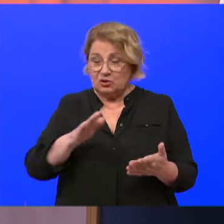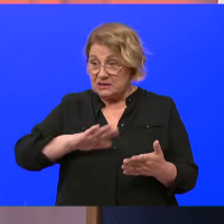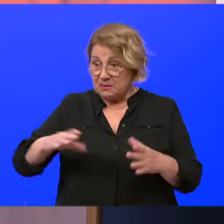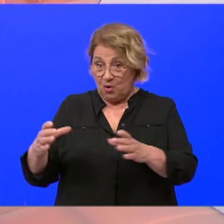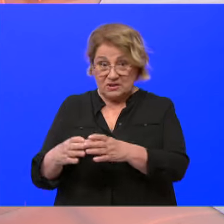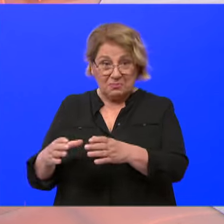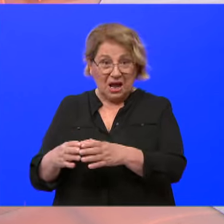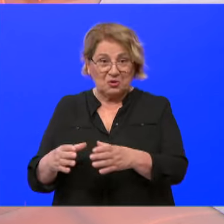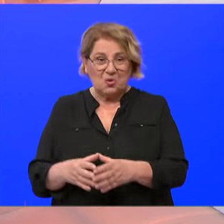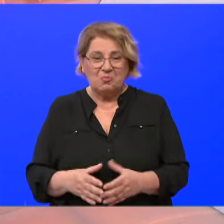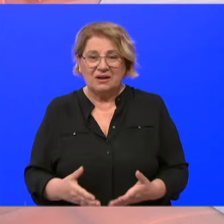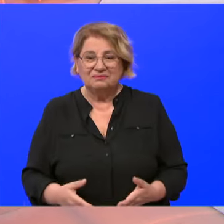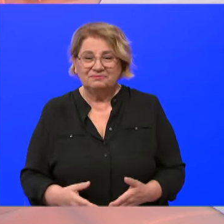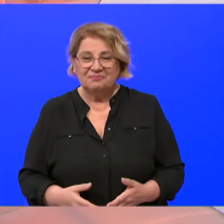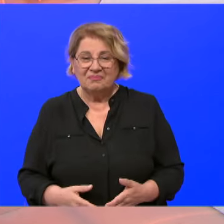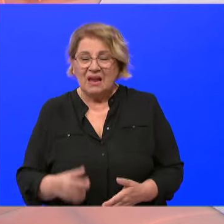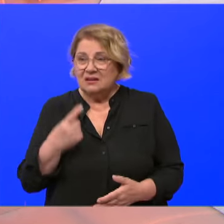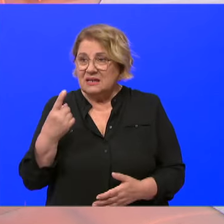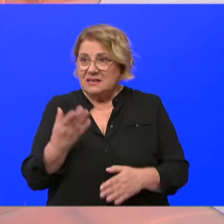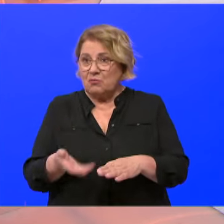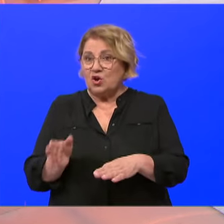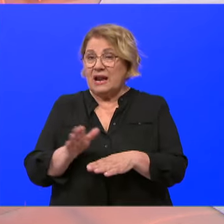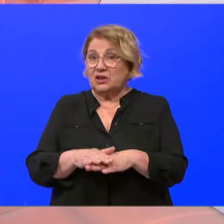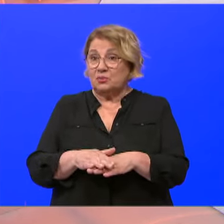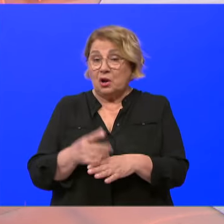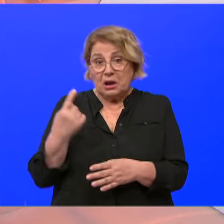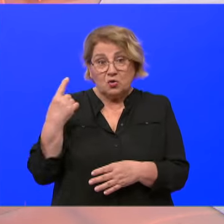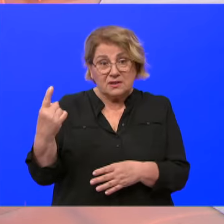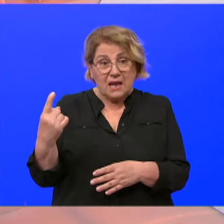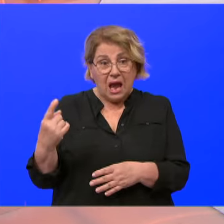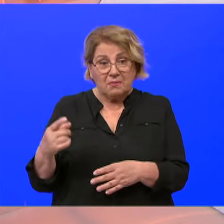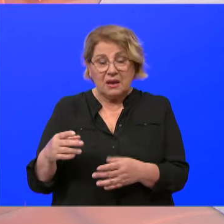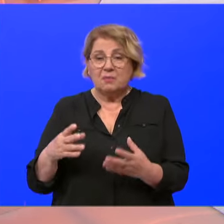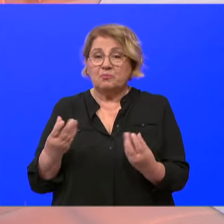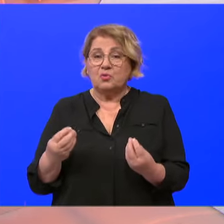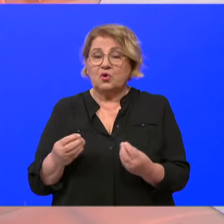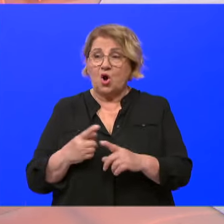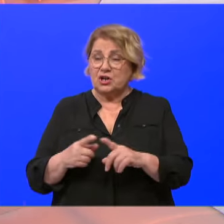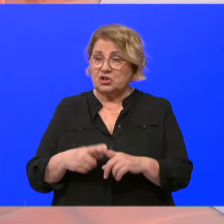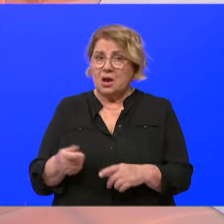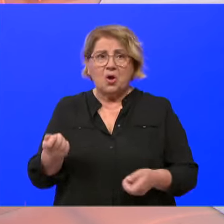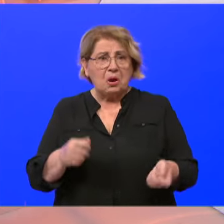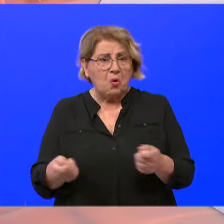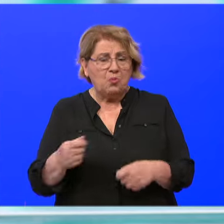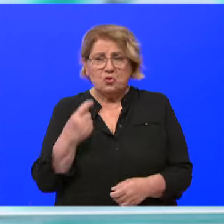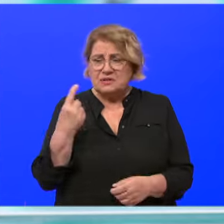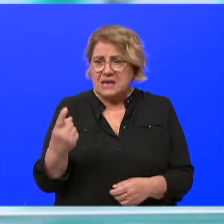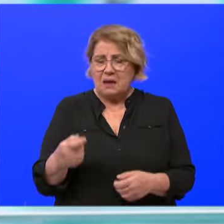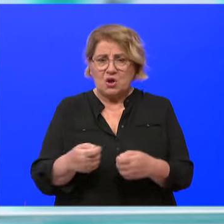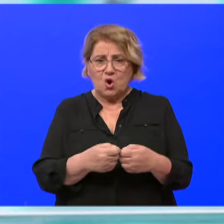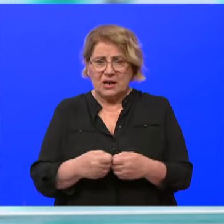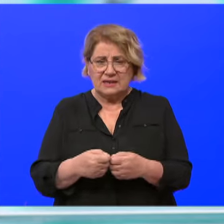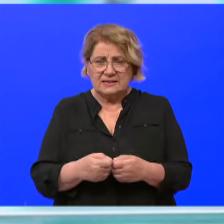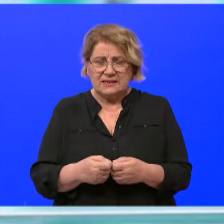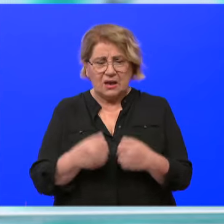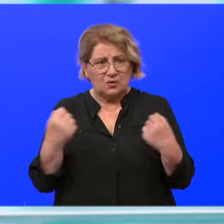sustav. Razumijete, ne samo nadopu na sustav, nego poseban sustav. Kupujete sami, kupujete sami, organizirate,